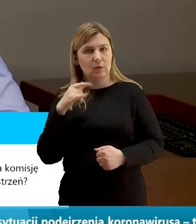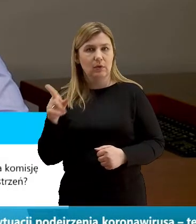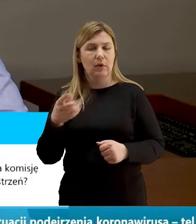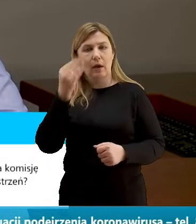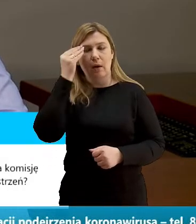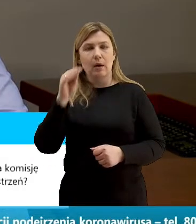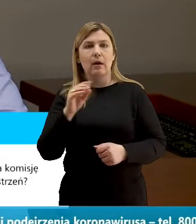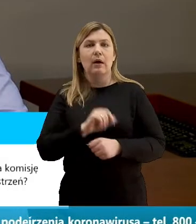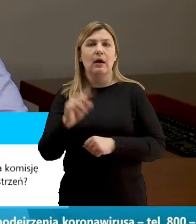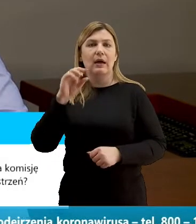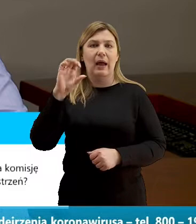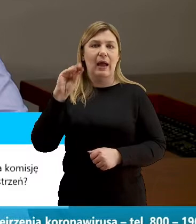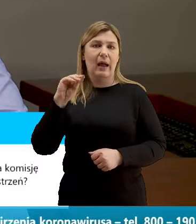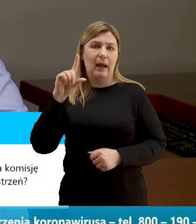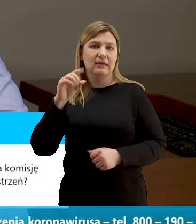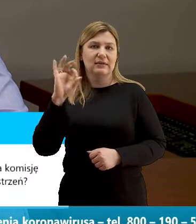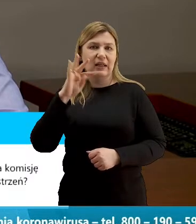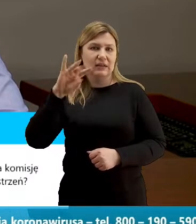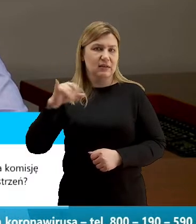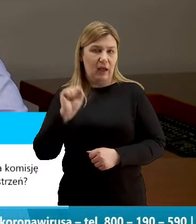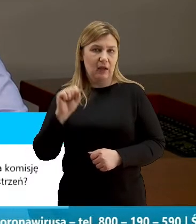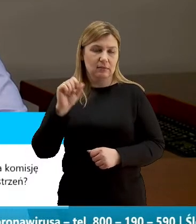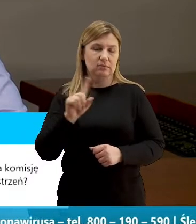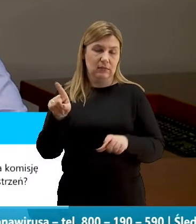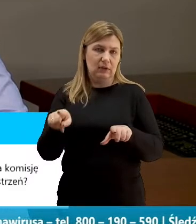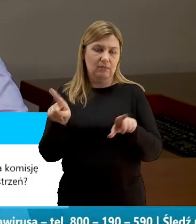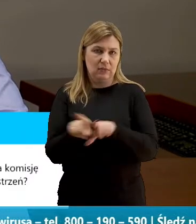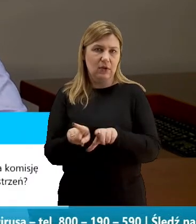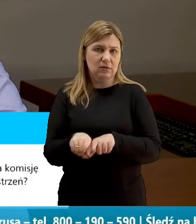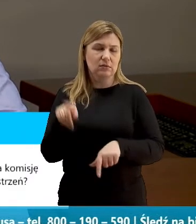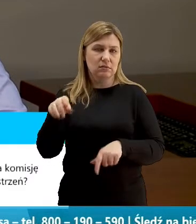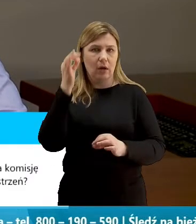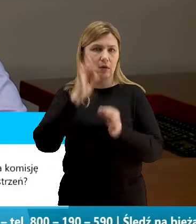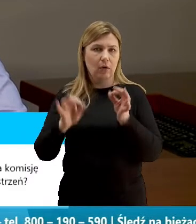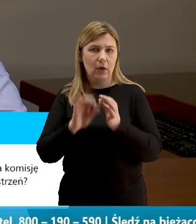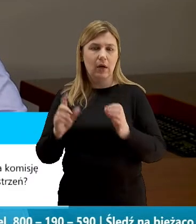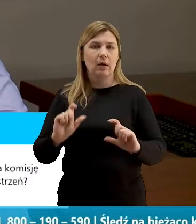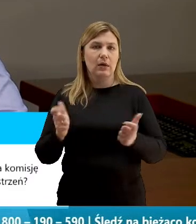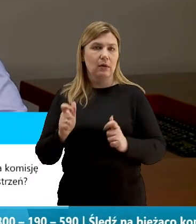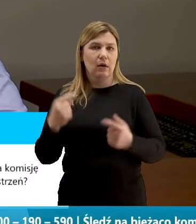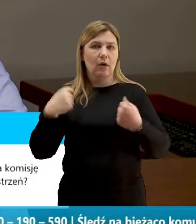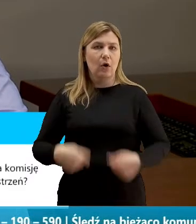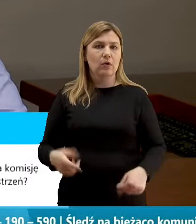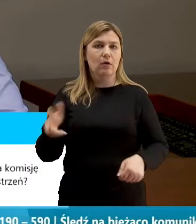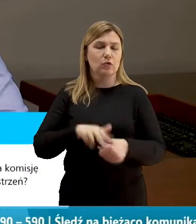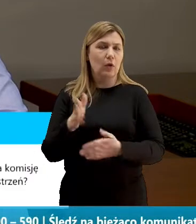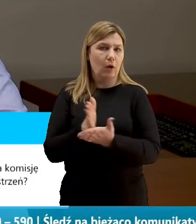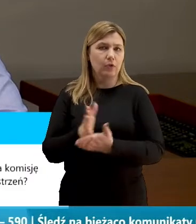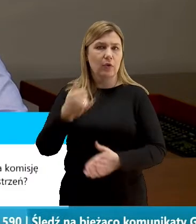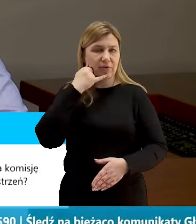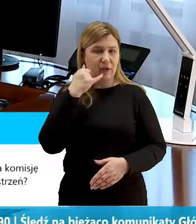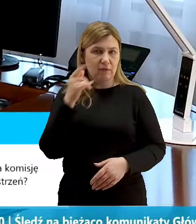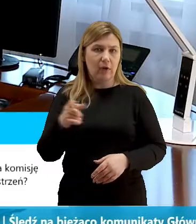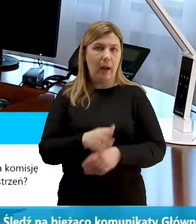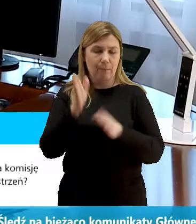Sanitarno-Epidemiologicznej. Tam pewnie też w konkretnym przypadku osoby, które obsługują tej informacji nie będą w stanie udzielić